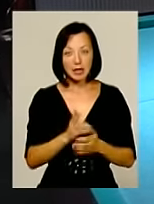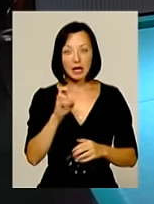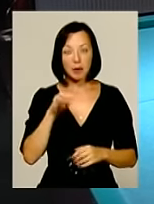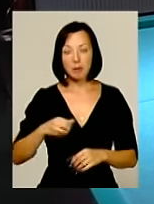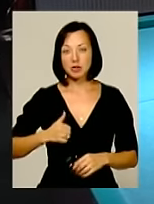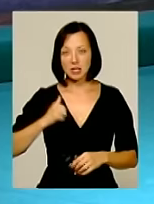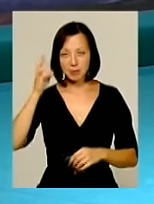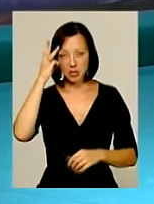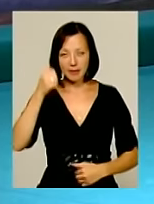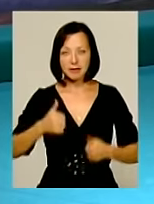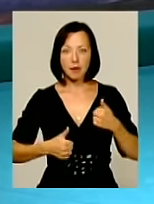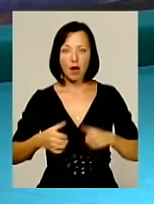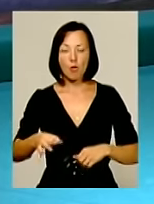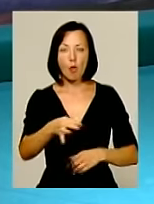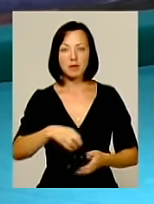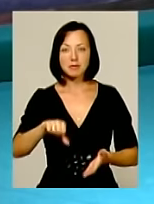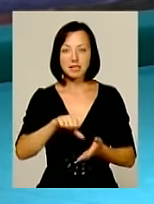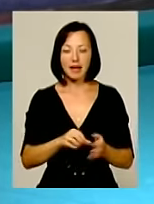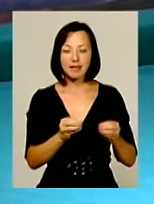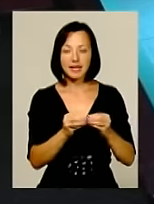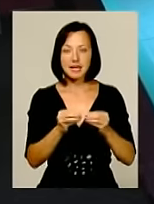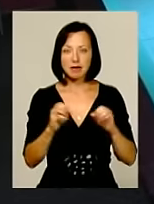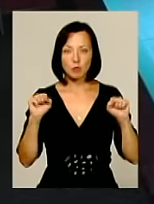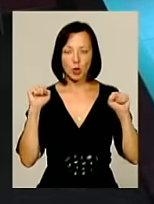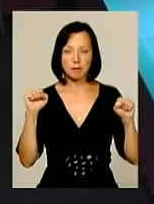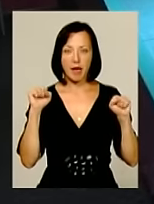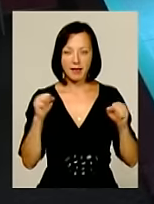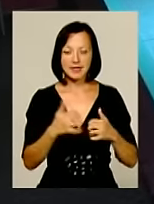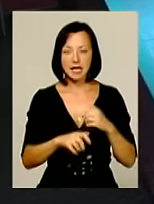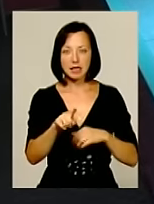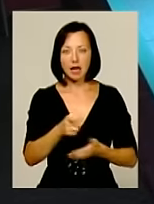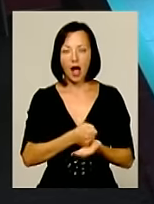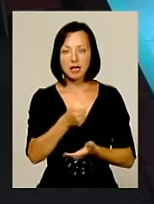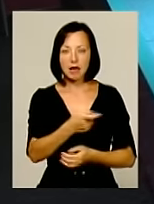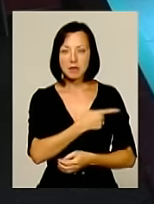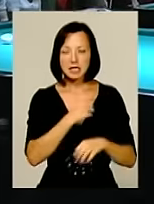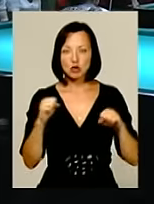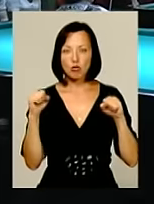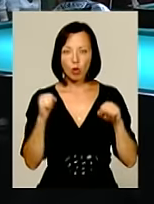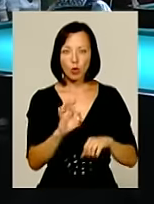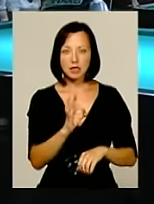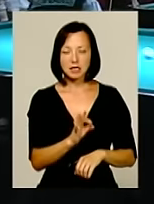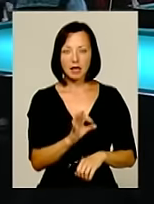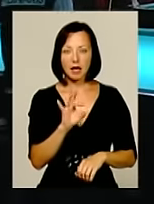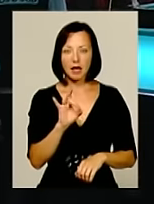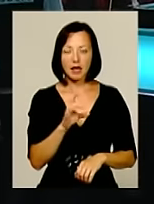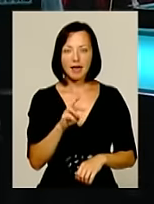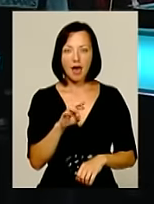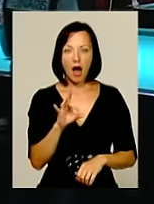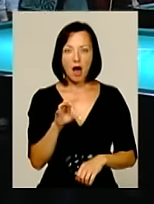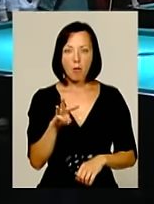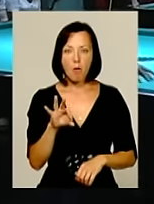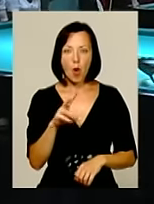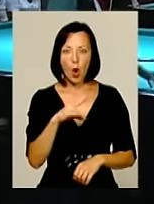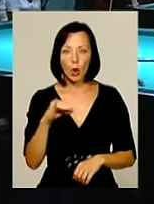хмельничанам. На змаганнях область представлена 10-ма спортсменами. Серед них кандидат в майстри спорту Олександр Ярмолюк. Був